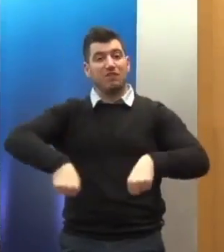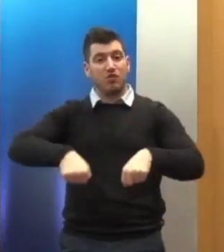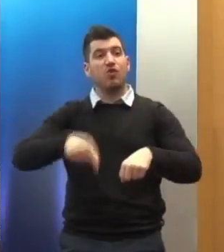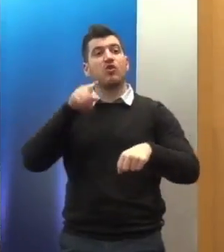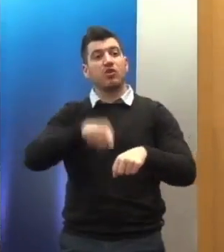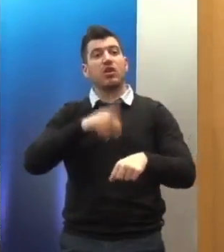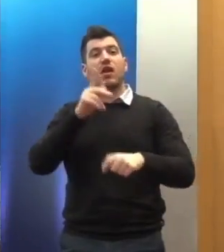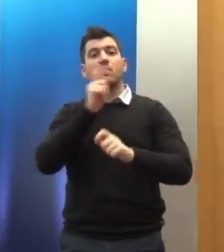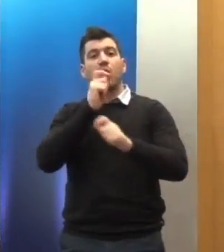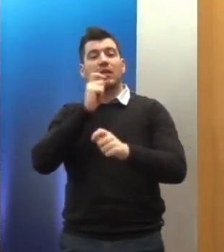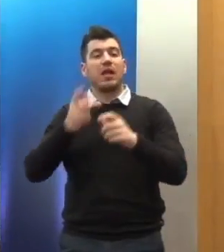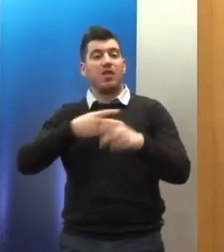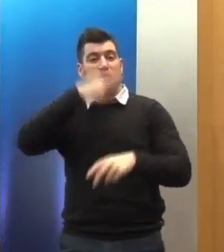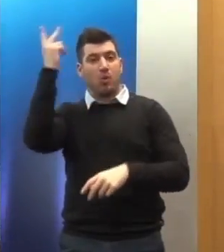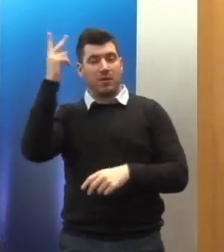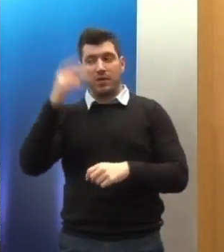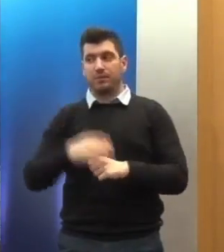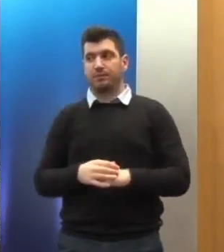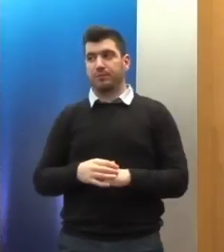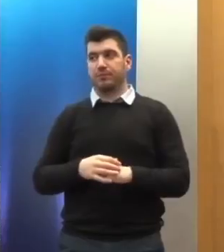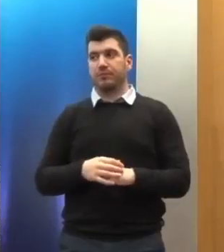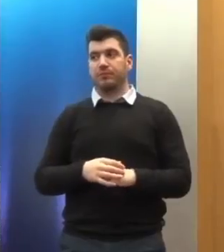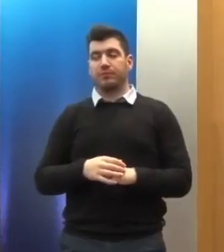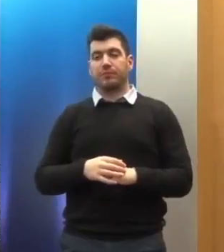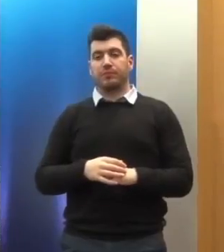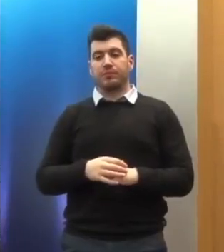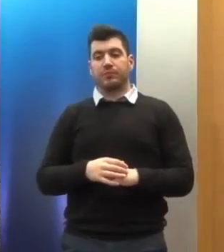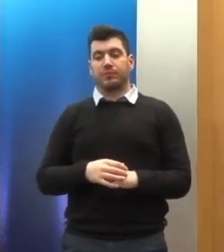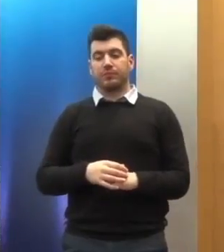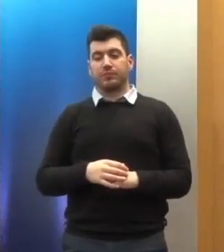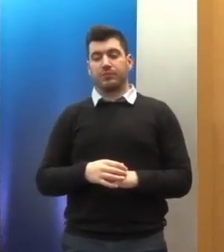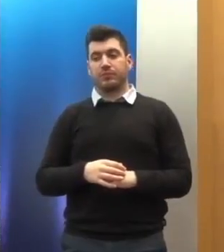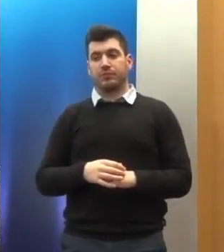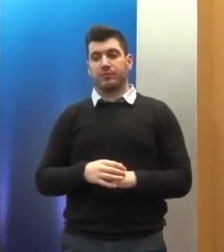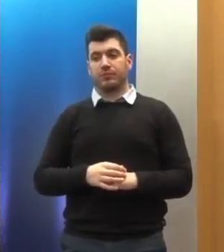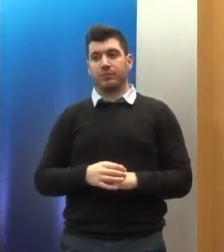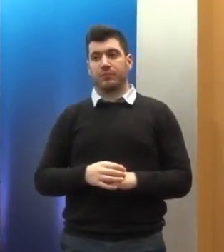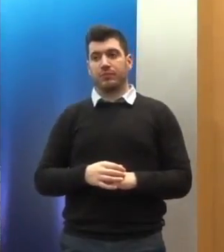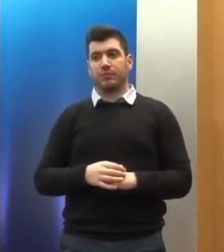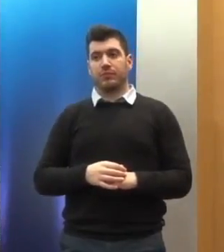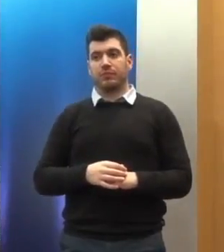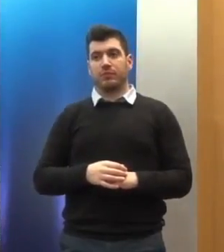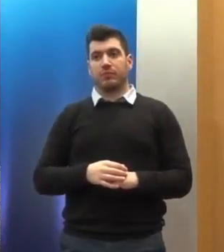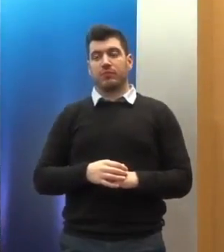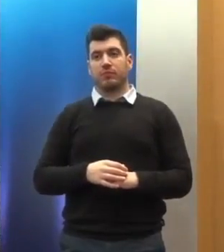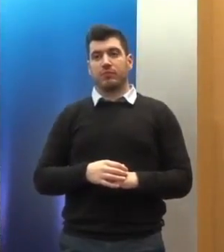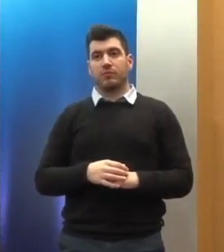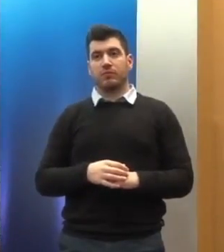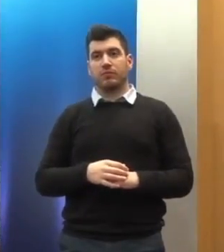και από πλευράς πολιτών της